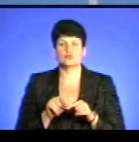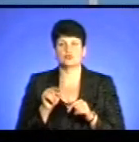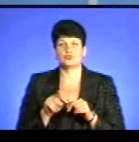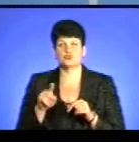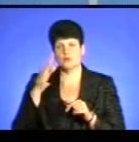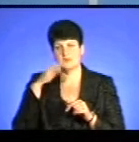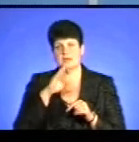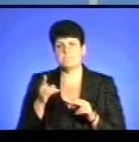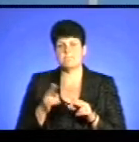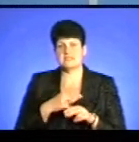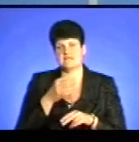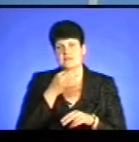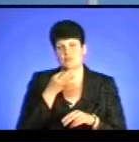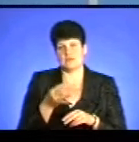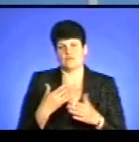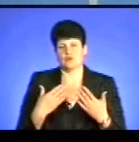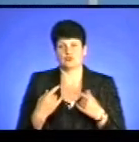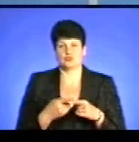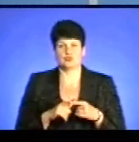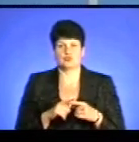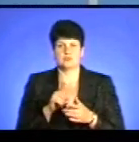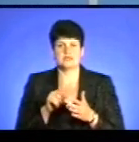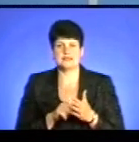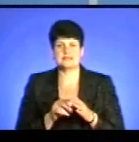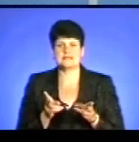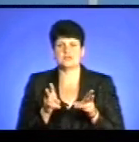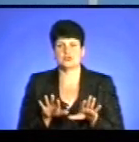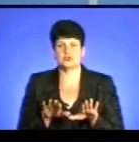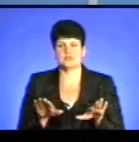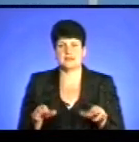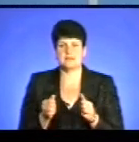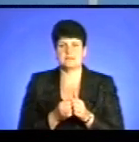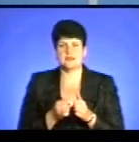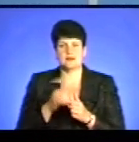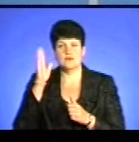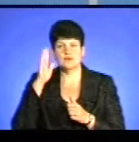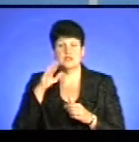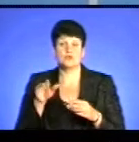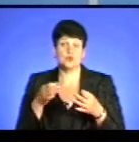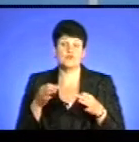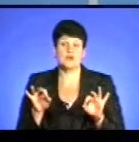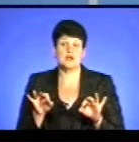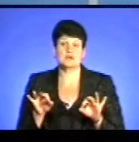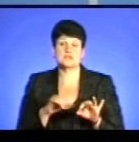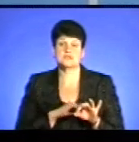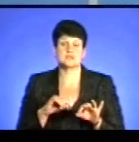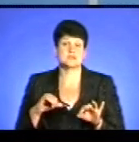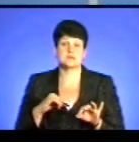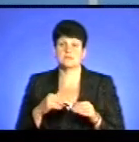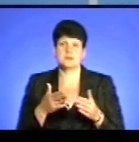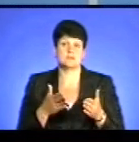що батьки безповідально ставляться до цього питання, залишають дітей поблизу місць купання і дозволяють їм самостійно